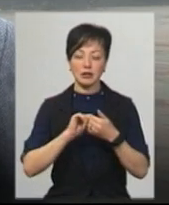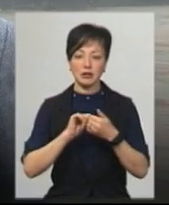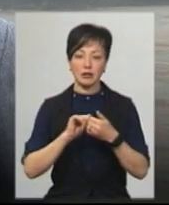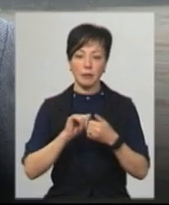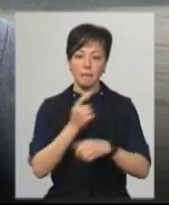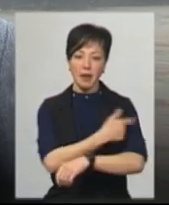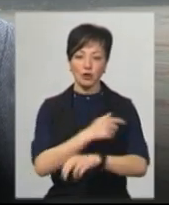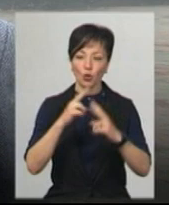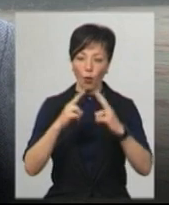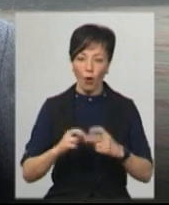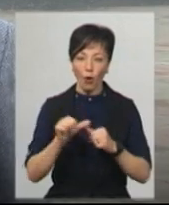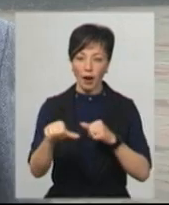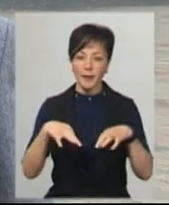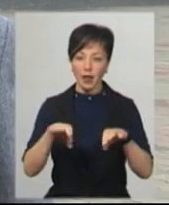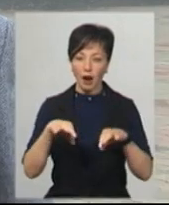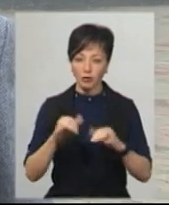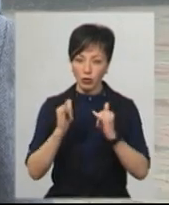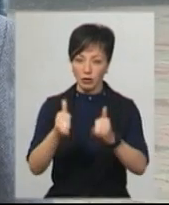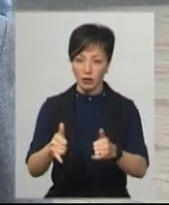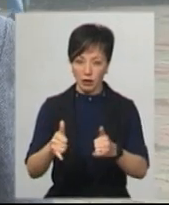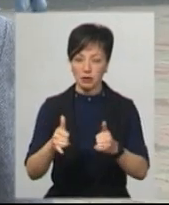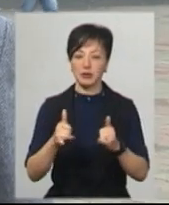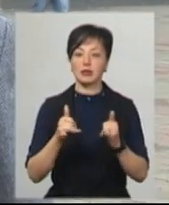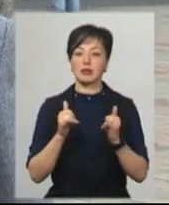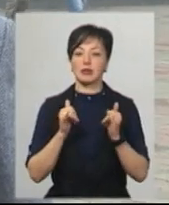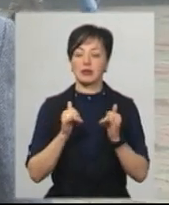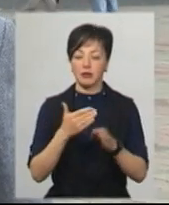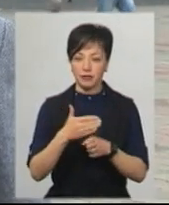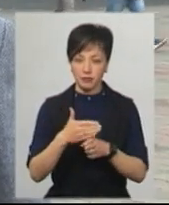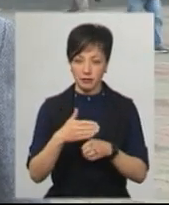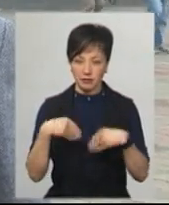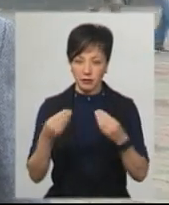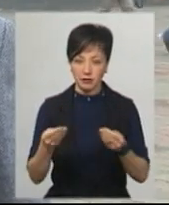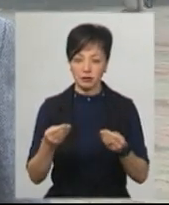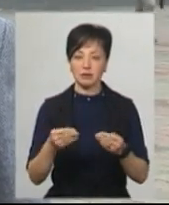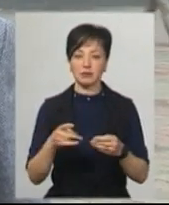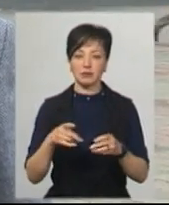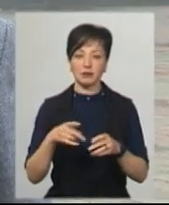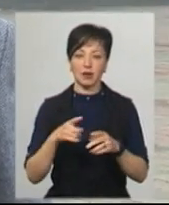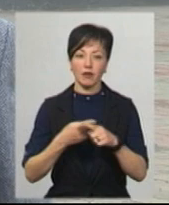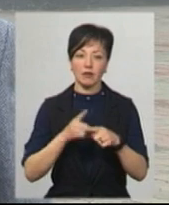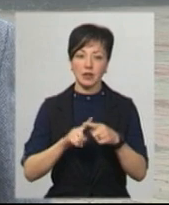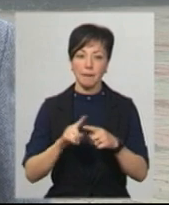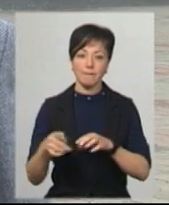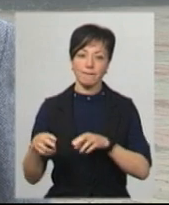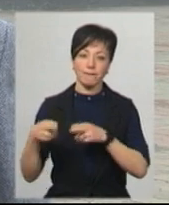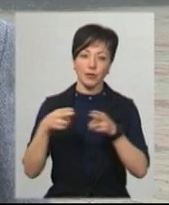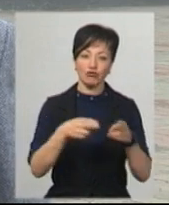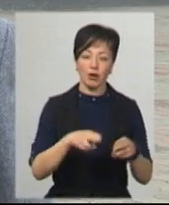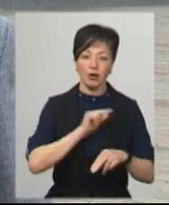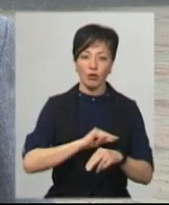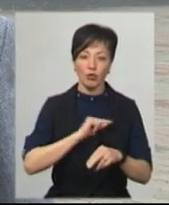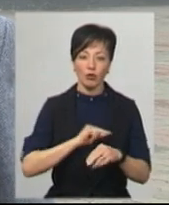Окремий транспорт виділений для них, вони приїжджають на станцію через окрему прохідну. Мінімізований